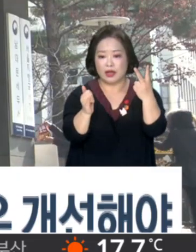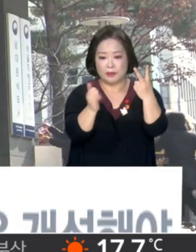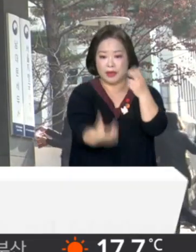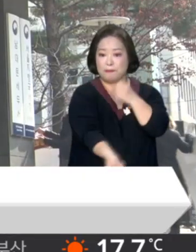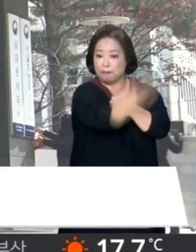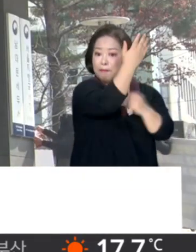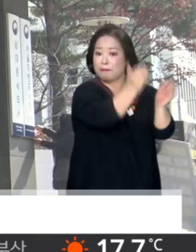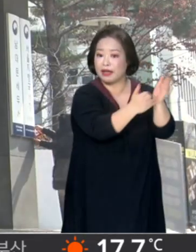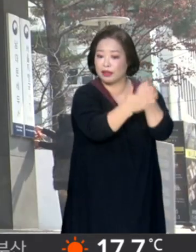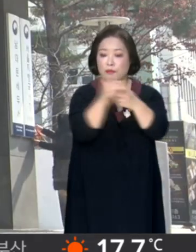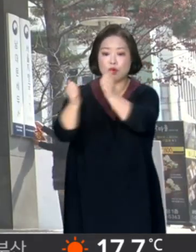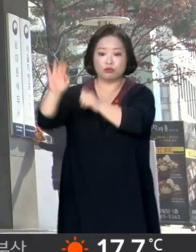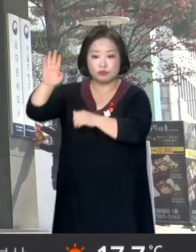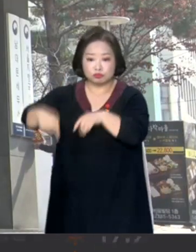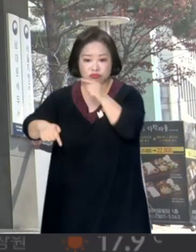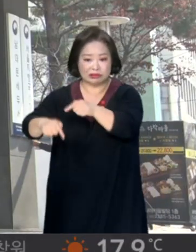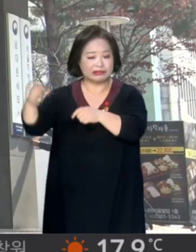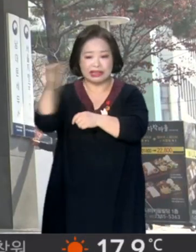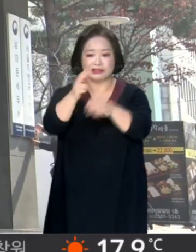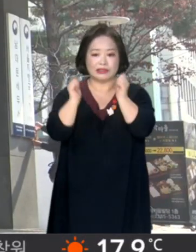판결을 내리자 법무부는 항소했습니다.